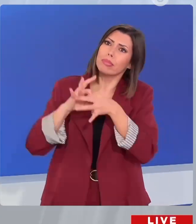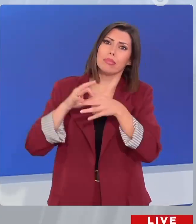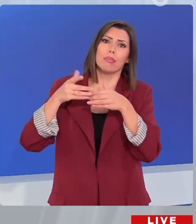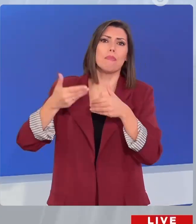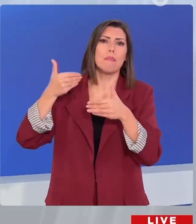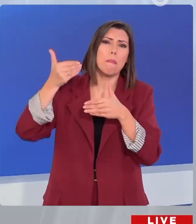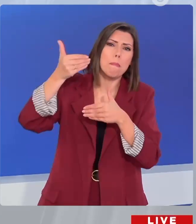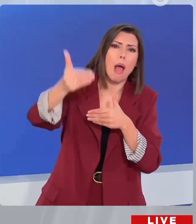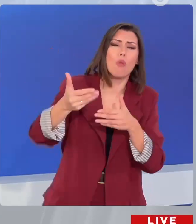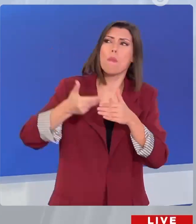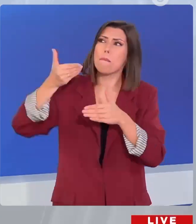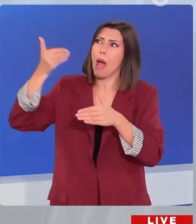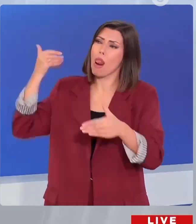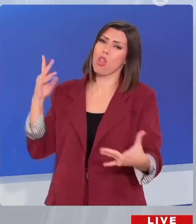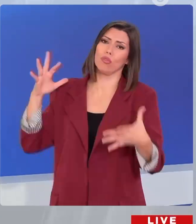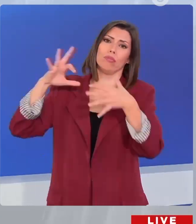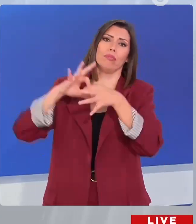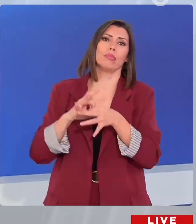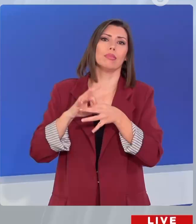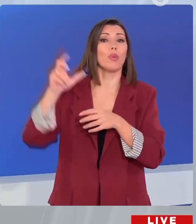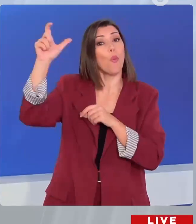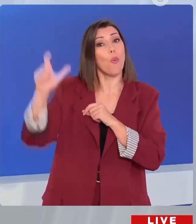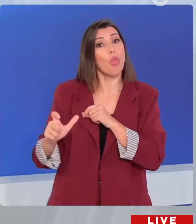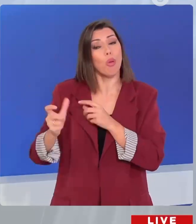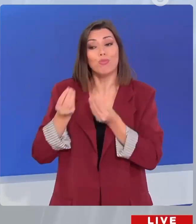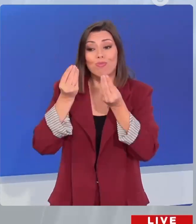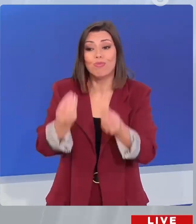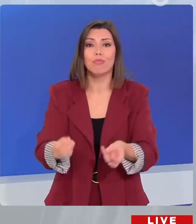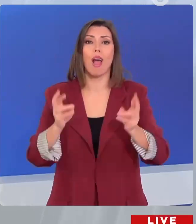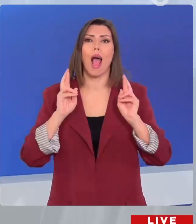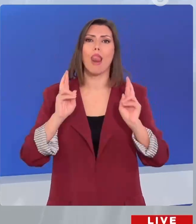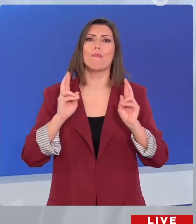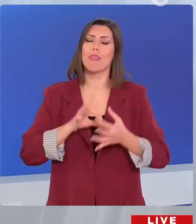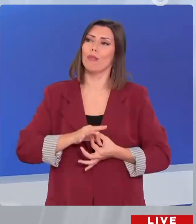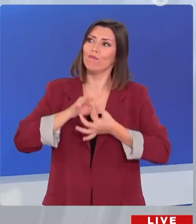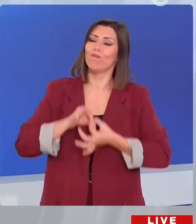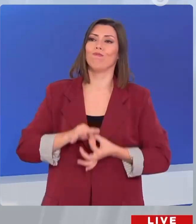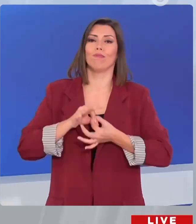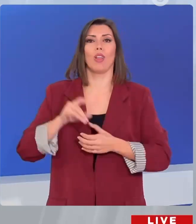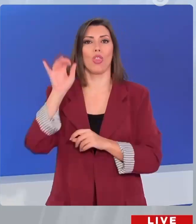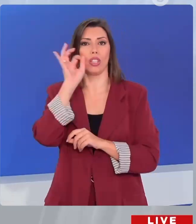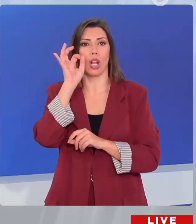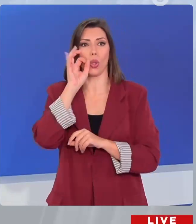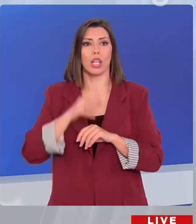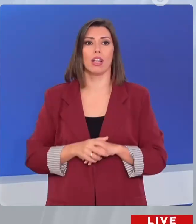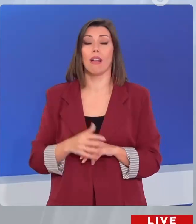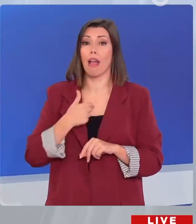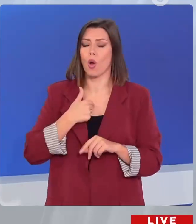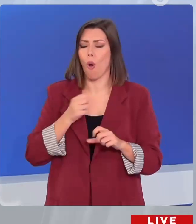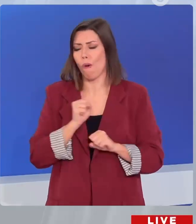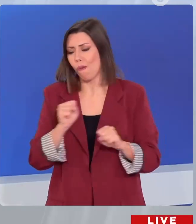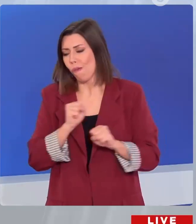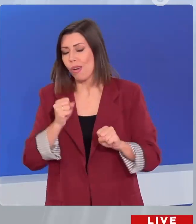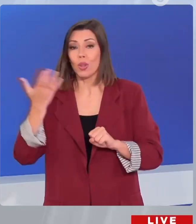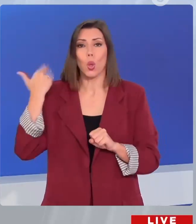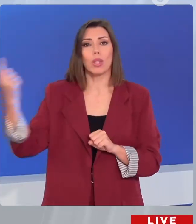Ένας άνθρωπος ο οποίος έδωσε ελπίδα και αυτοπεποίθηση στη Θεσσαλονίκη. Αυτό που κάθε φορά με παρικόβαλη, τότε έρχονταν στο αυτή